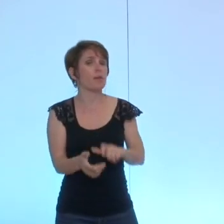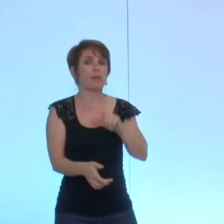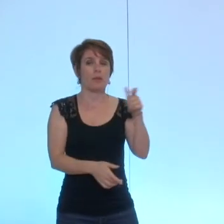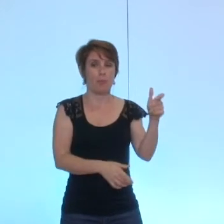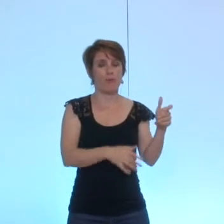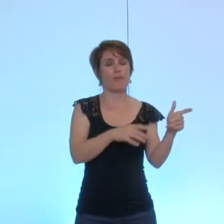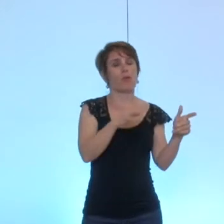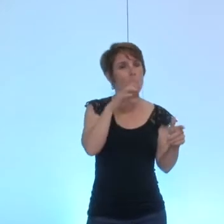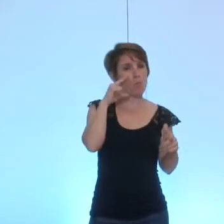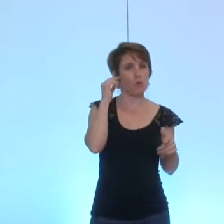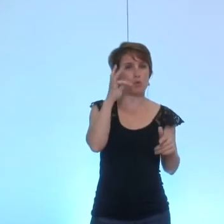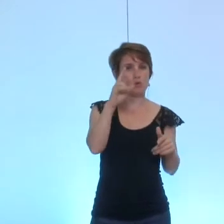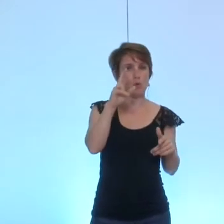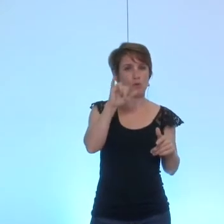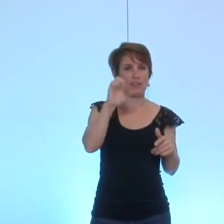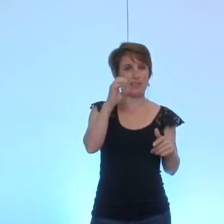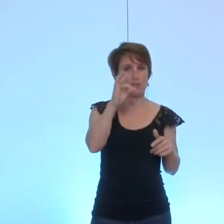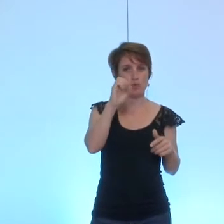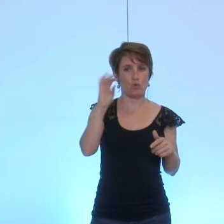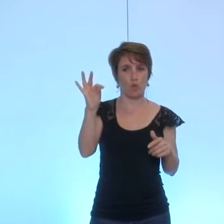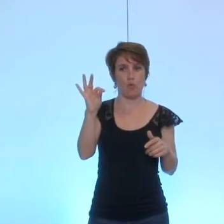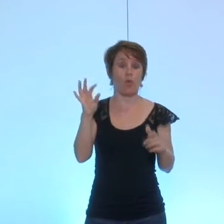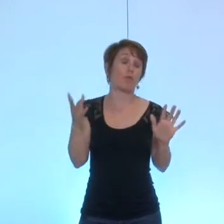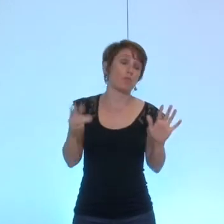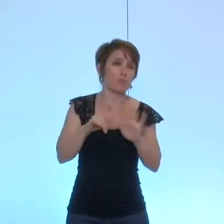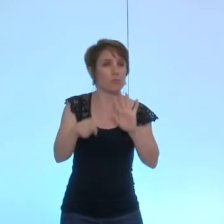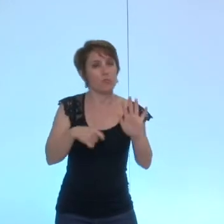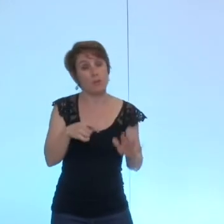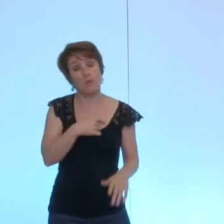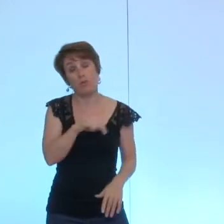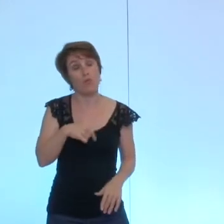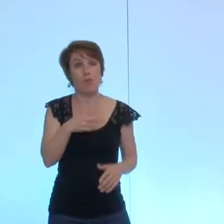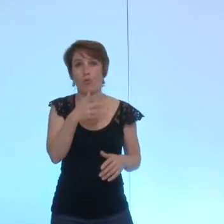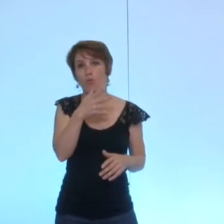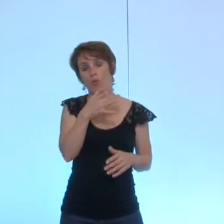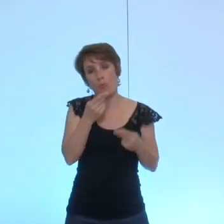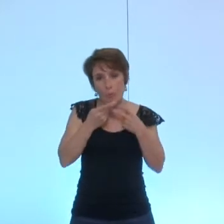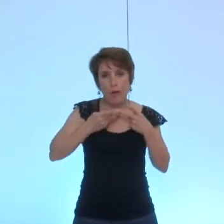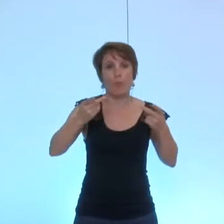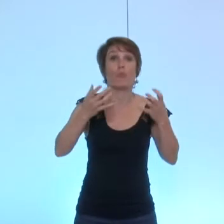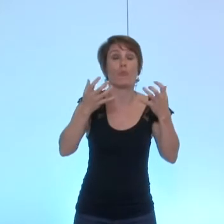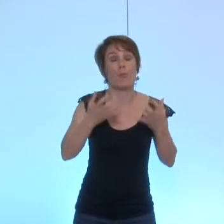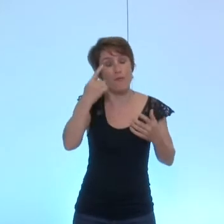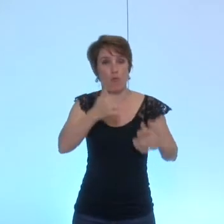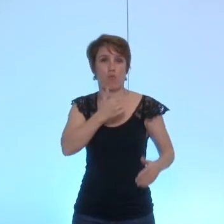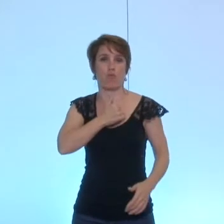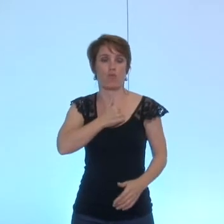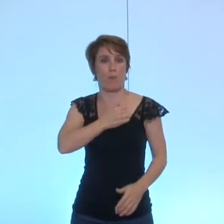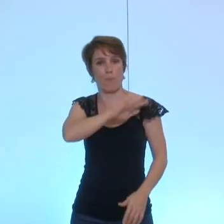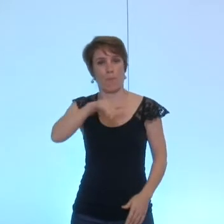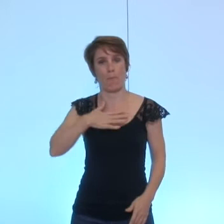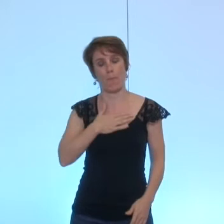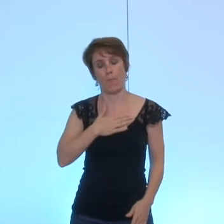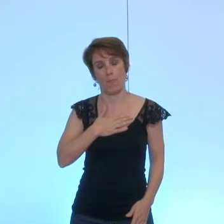on ne peut pas se faire de vœux à nous-mêmes le conseil municipal donc on voit bien que la délibération consiste